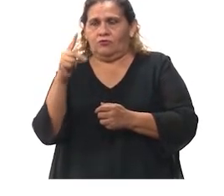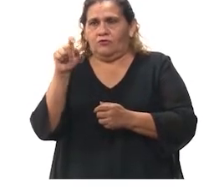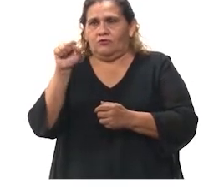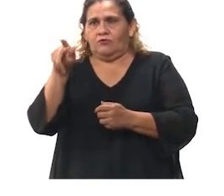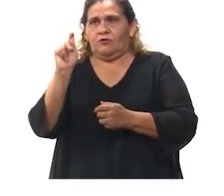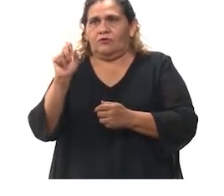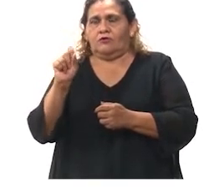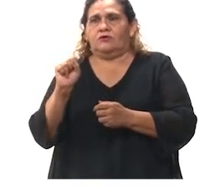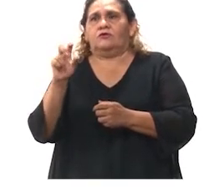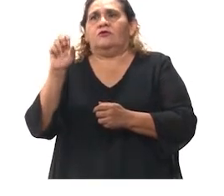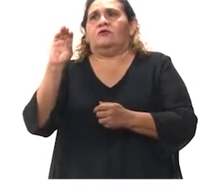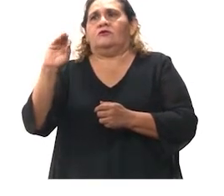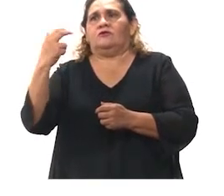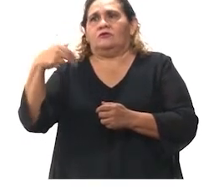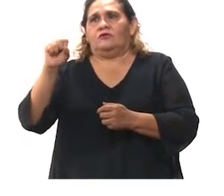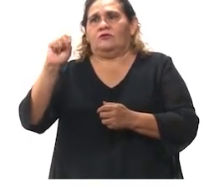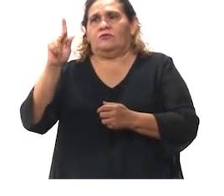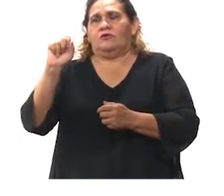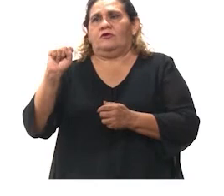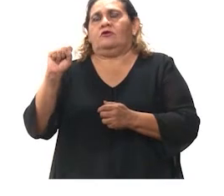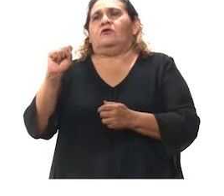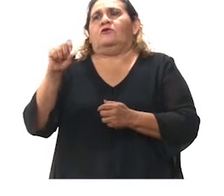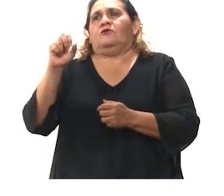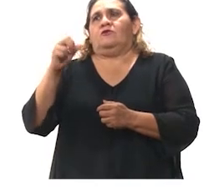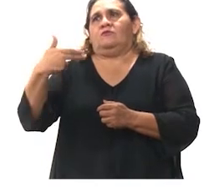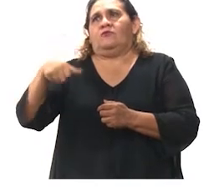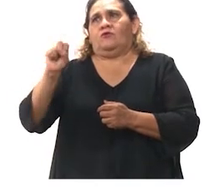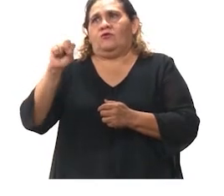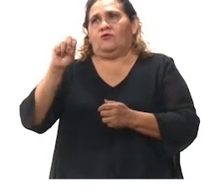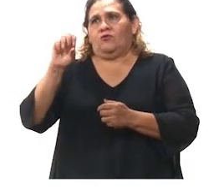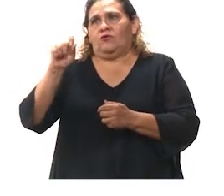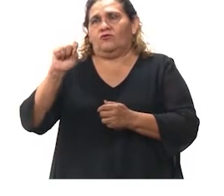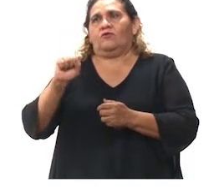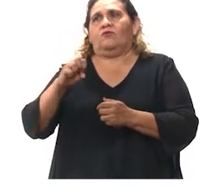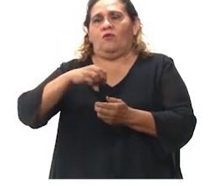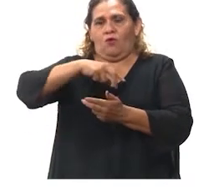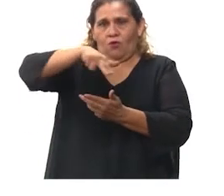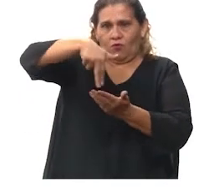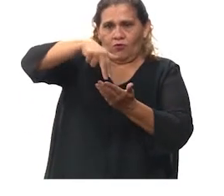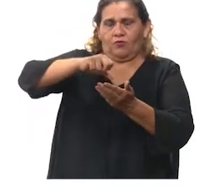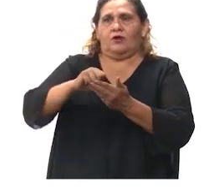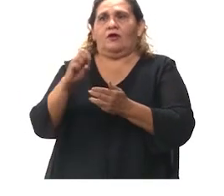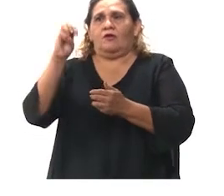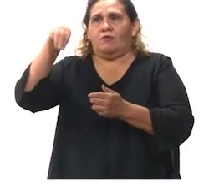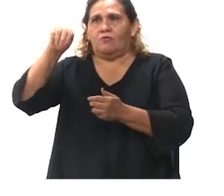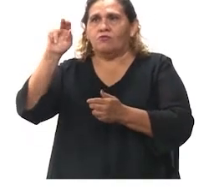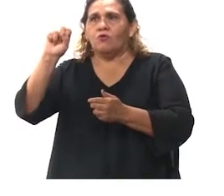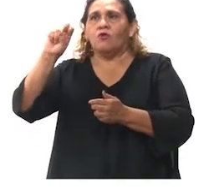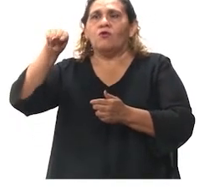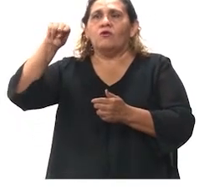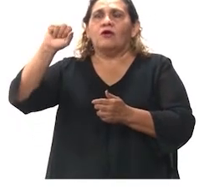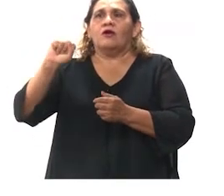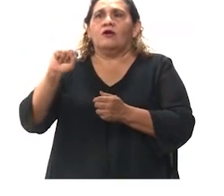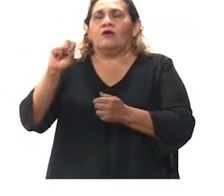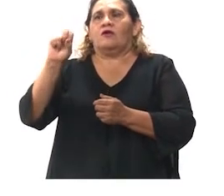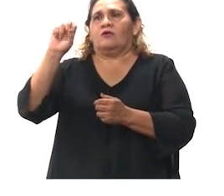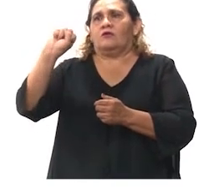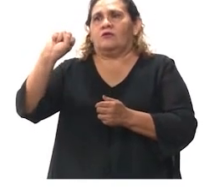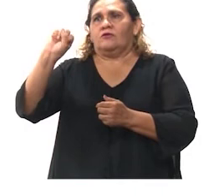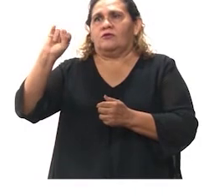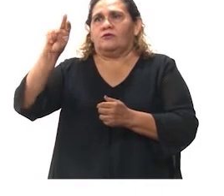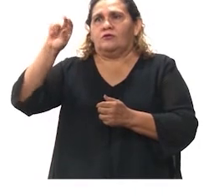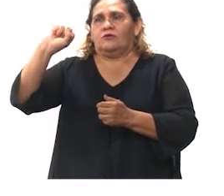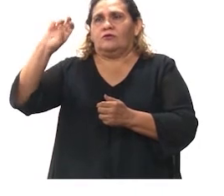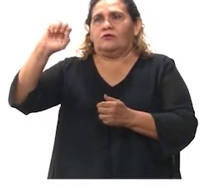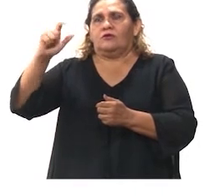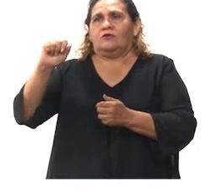,783 juntulul maks okupak atiole kohanilo yan 421 juntulule tan retruzutalo. Čemuitu kajilhoi soku